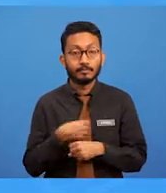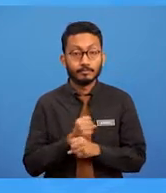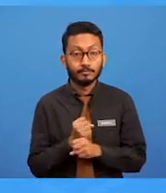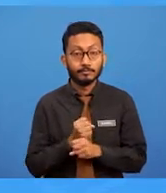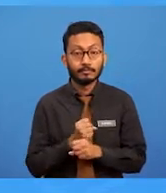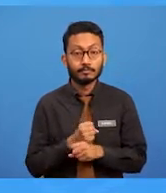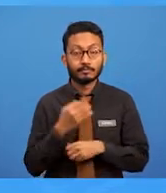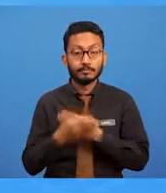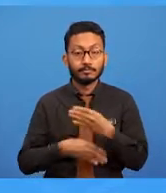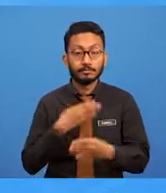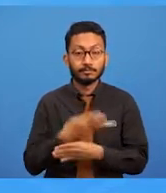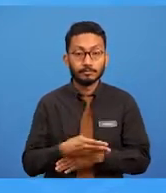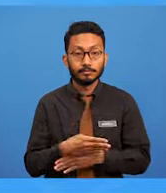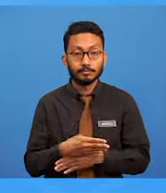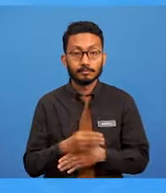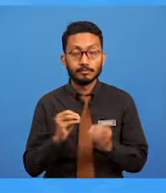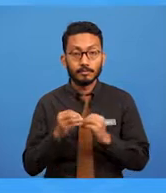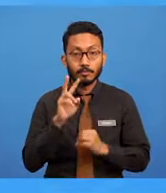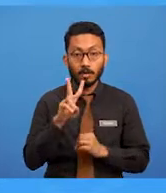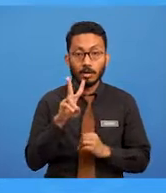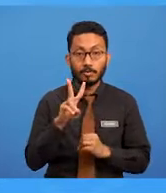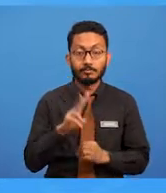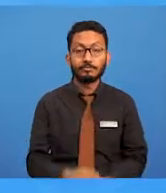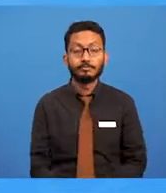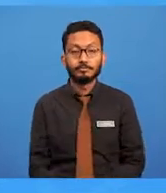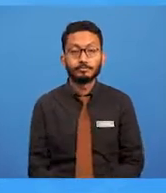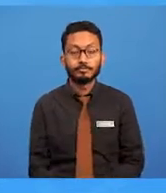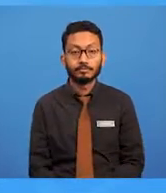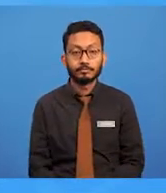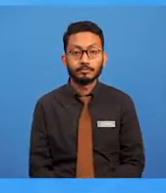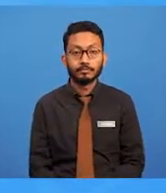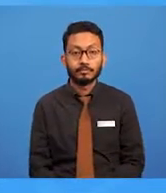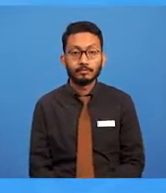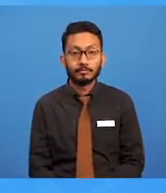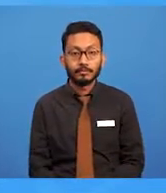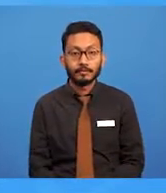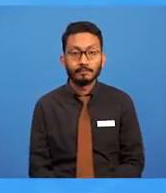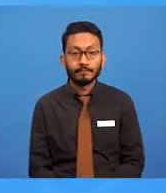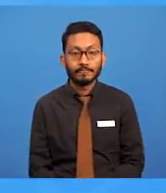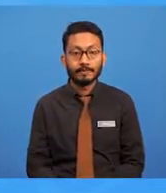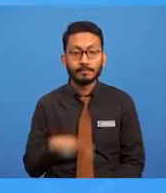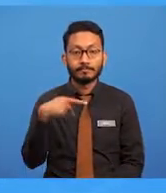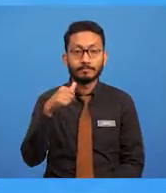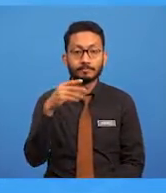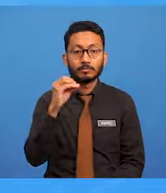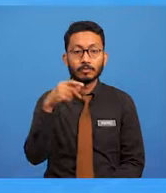yang kedua, reka bentuk korporan.